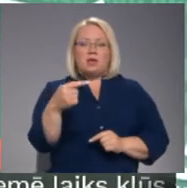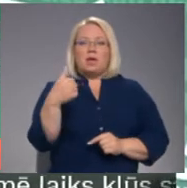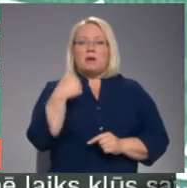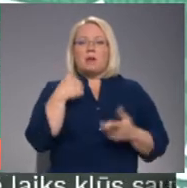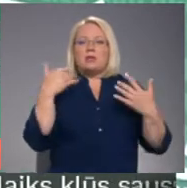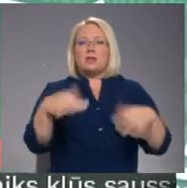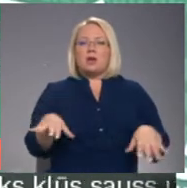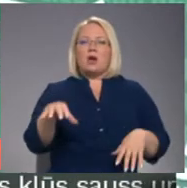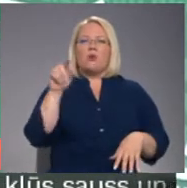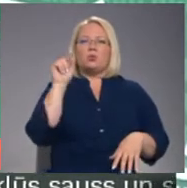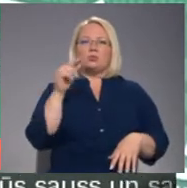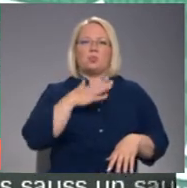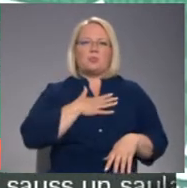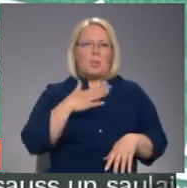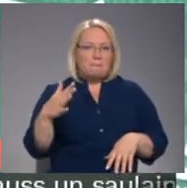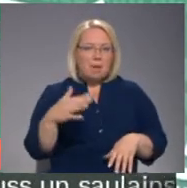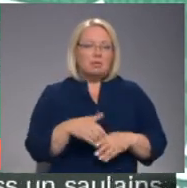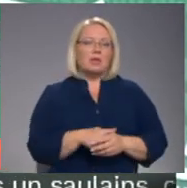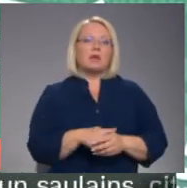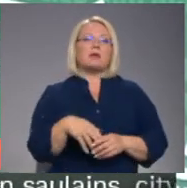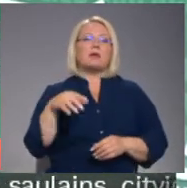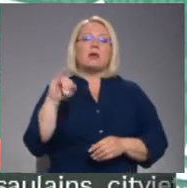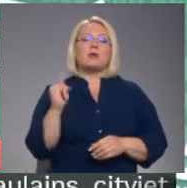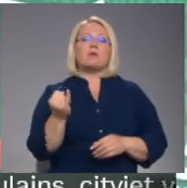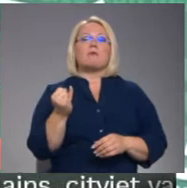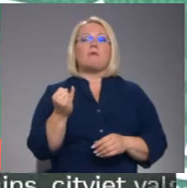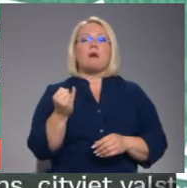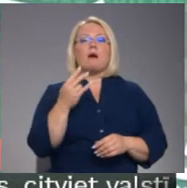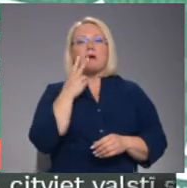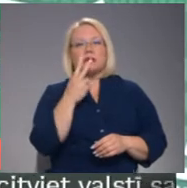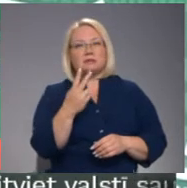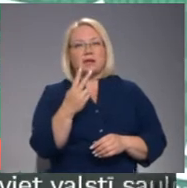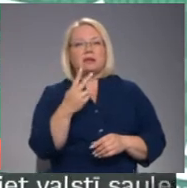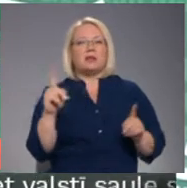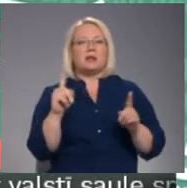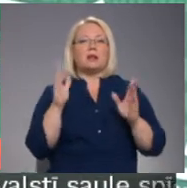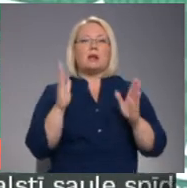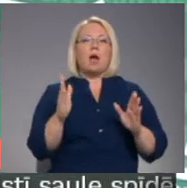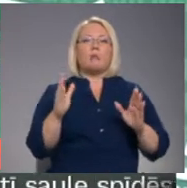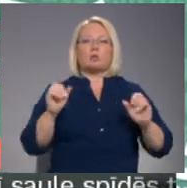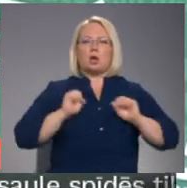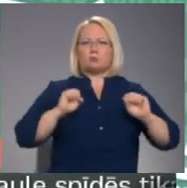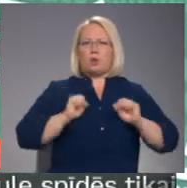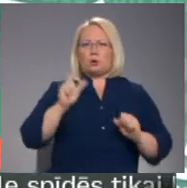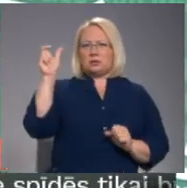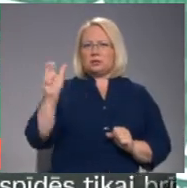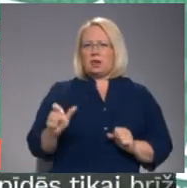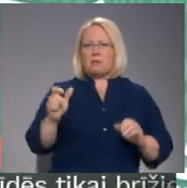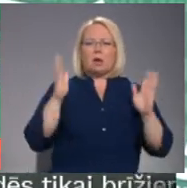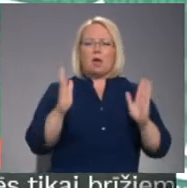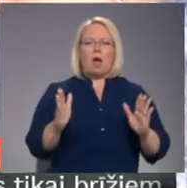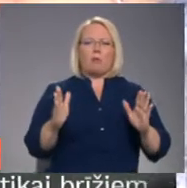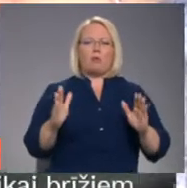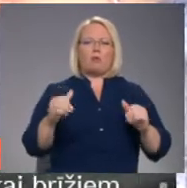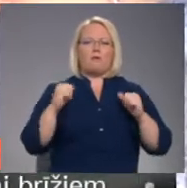drusku nepatīk, jo redziet, tur ir jābūt kā sportistam, jābūt farmā katru